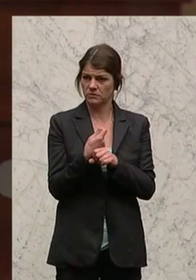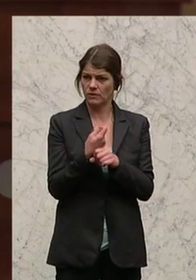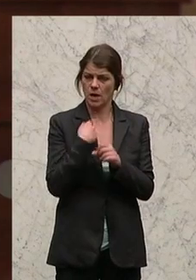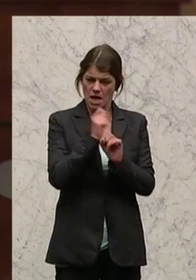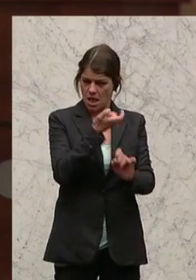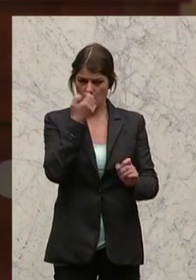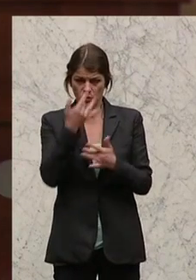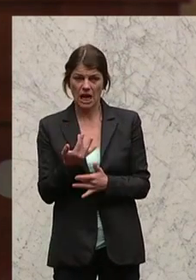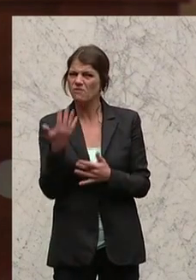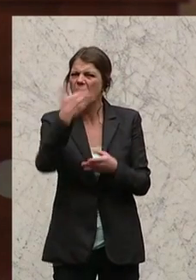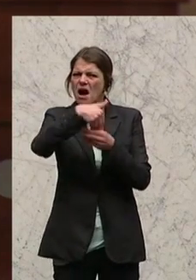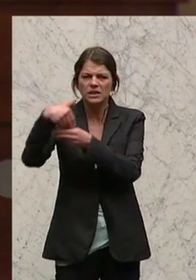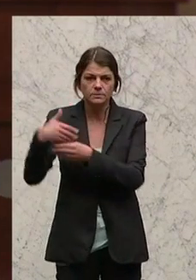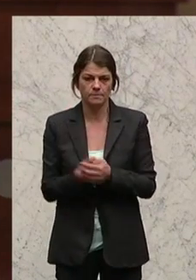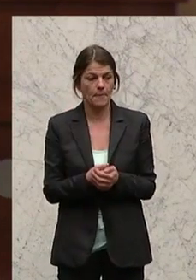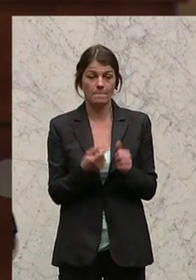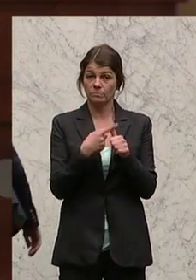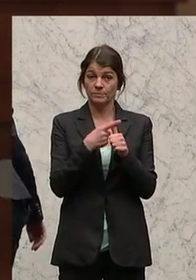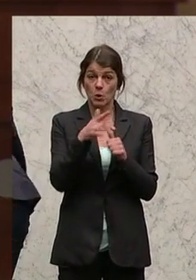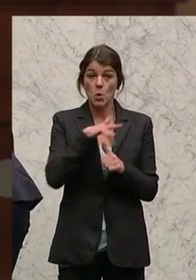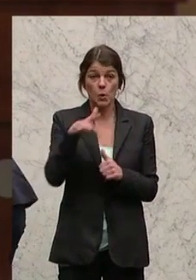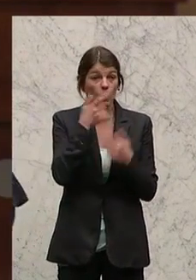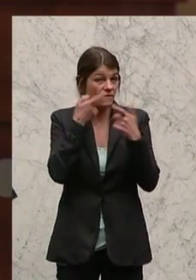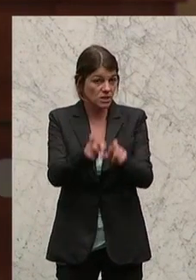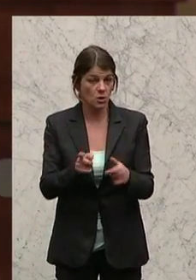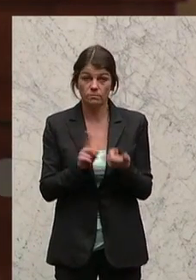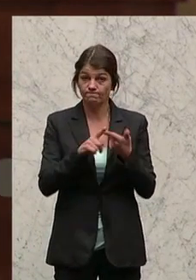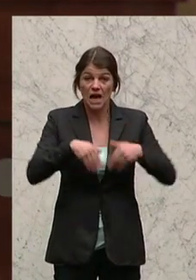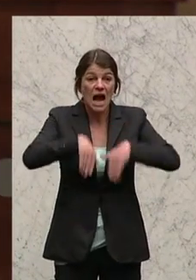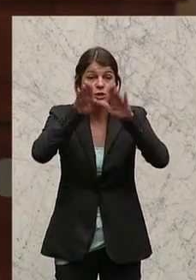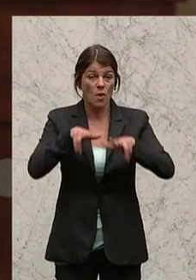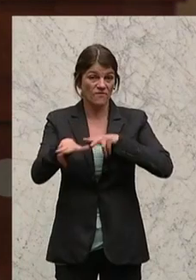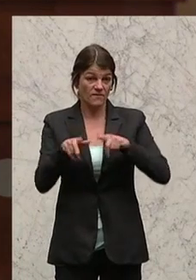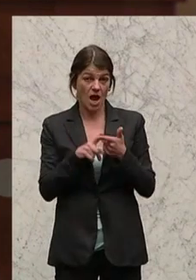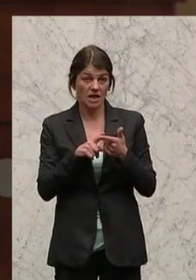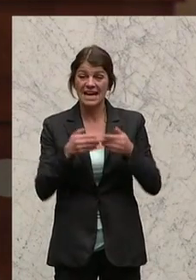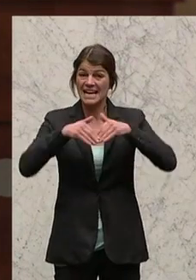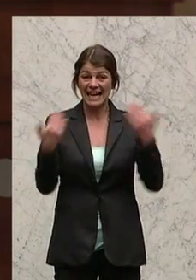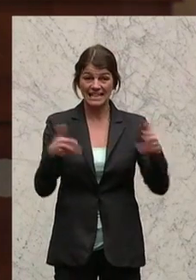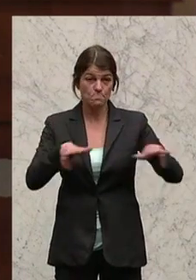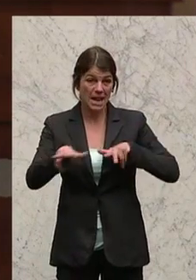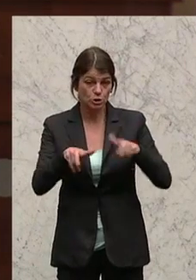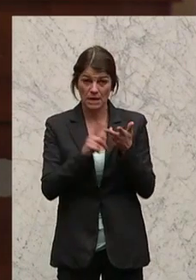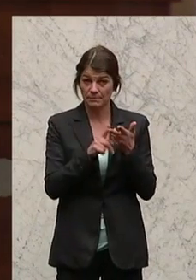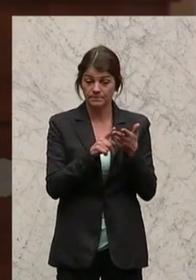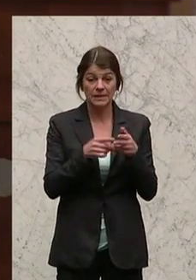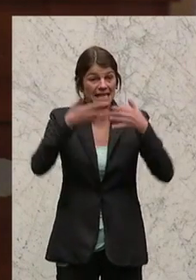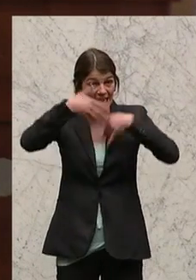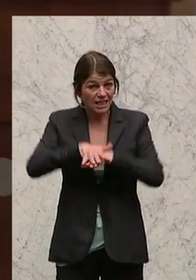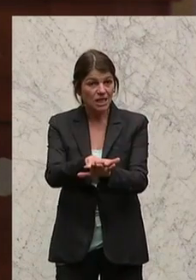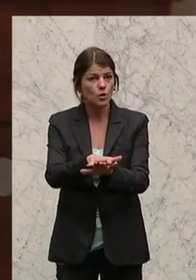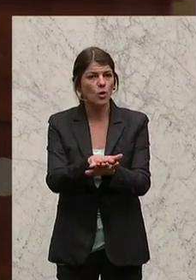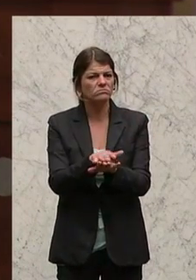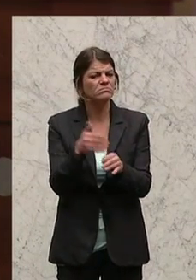heranziehen, zusammen. Wir haben da drinnen die Grundversorgung, die Asylverfahren, das Grenzmanagement, die Integration durch